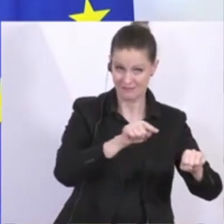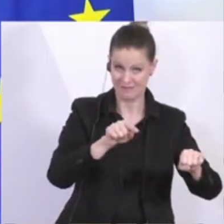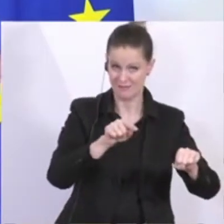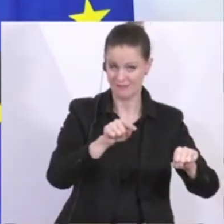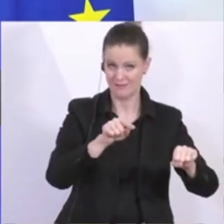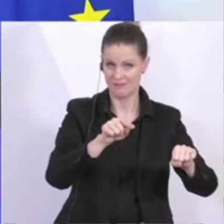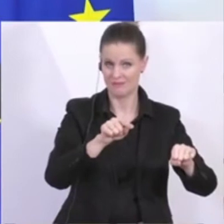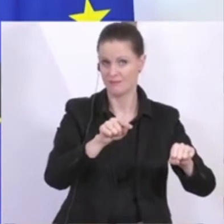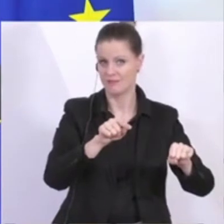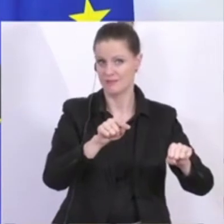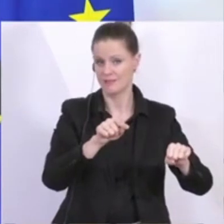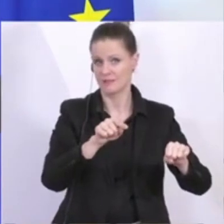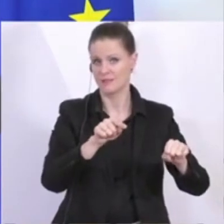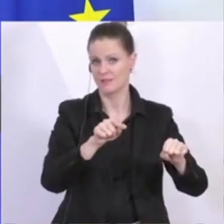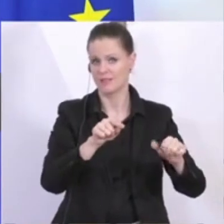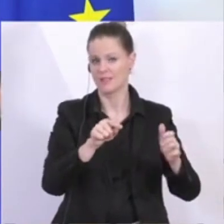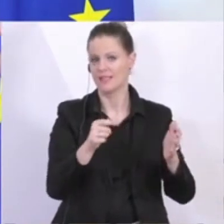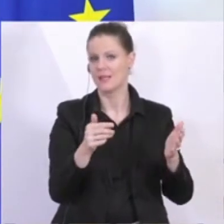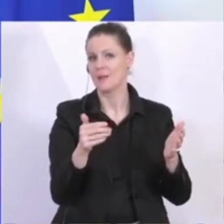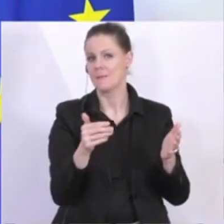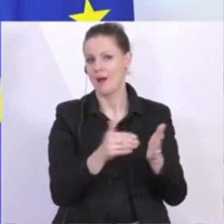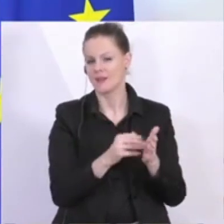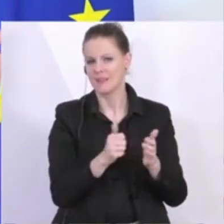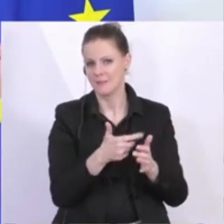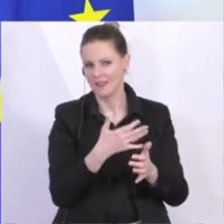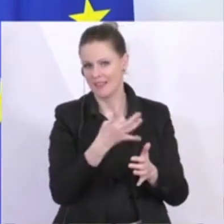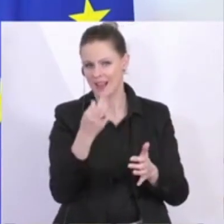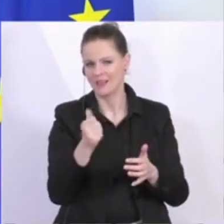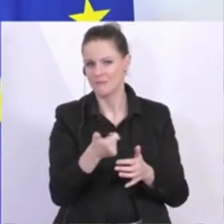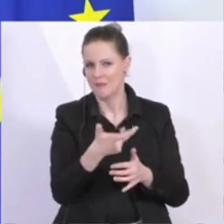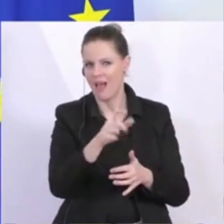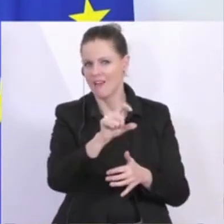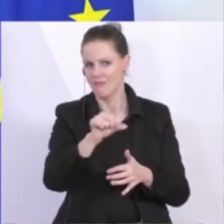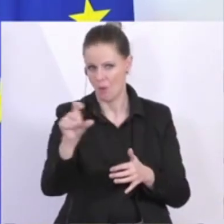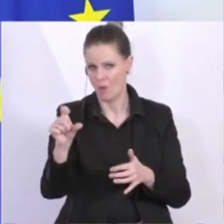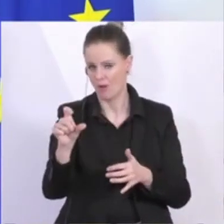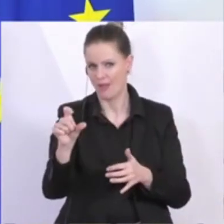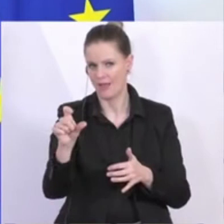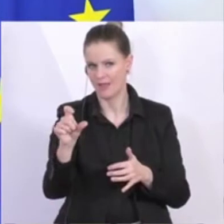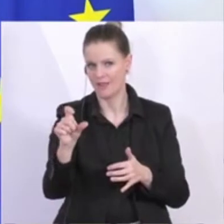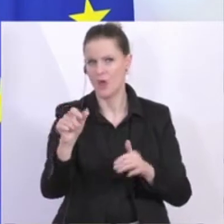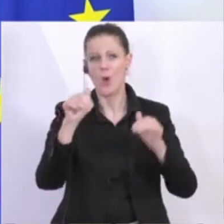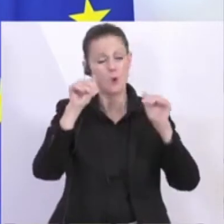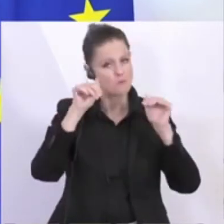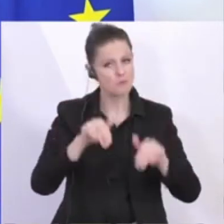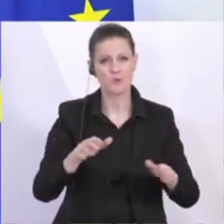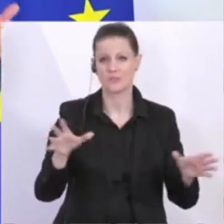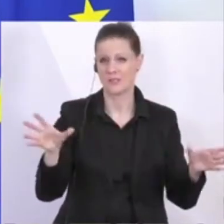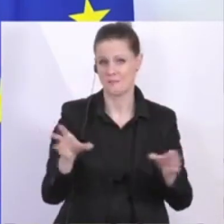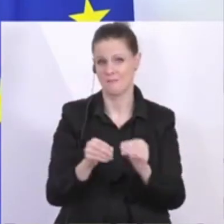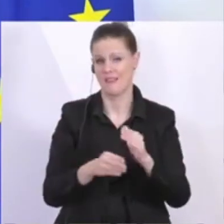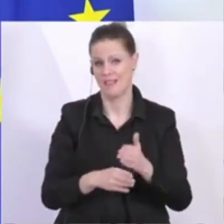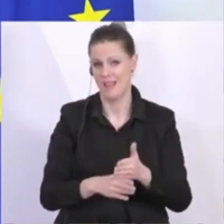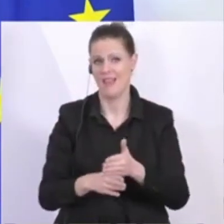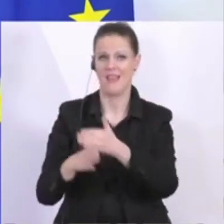nicht ein paar Wochen, ein Tage, ein paar Wochen, hier mithelfen, bis diese